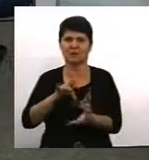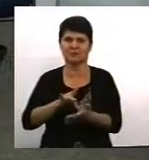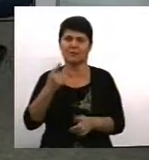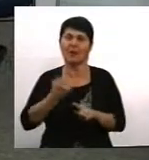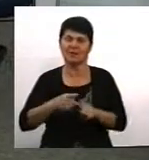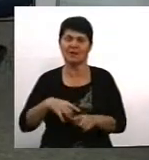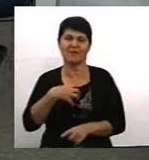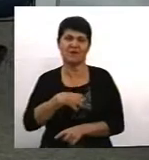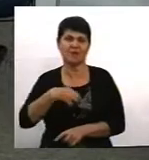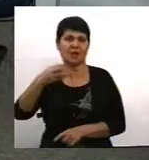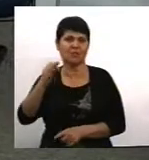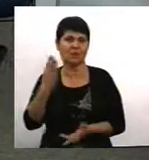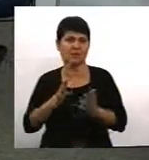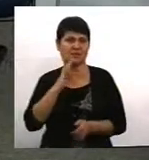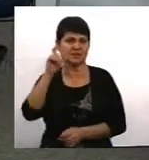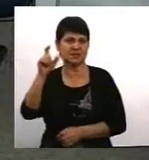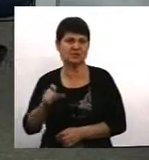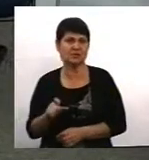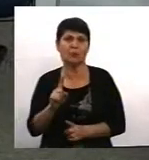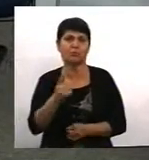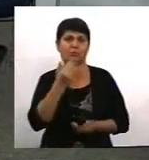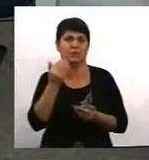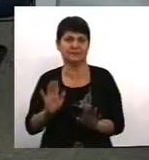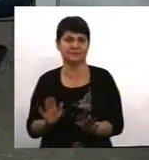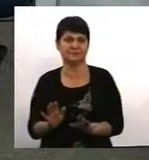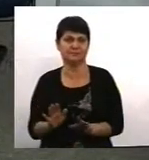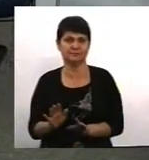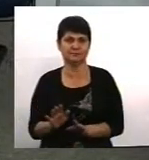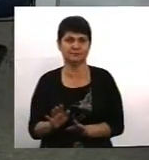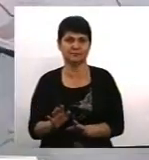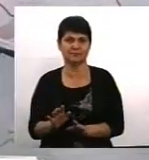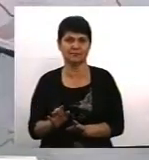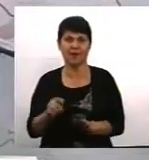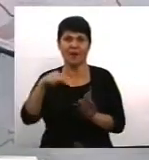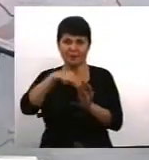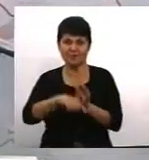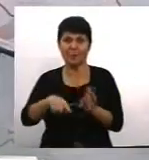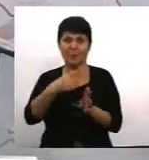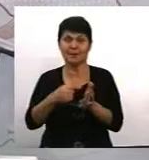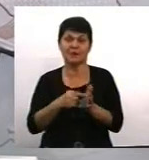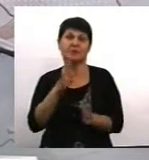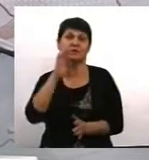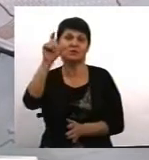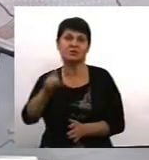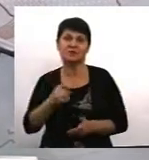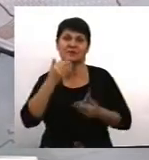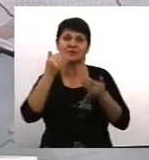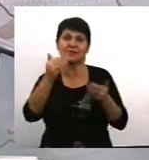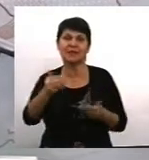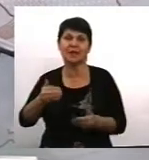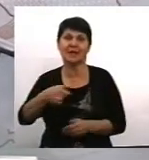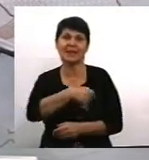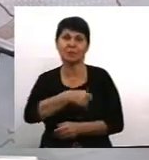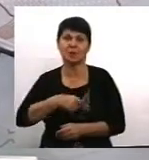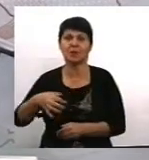тому що якщо жінка... От ми говорили, чого не звертається? А чи знають жінки? Так, от в цьому питання. Колись мене запитала одна з депутаток обласної ради, що ми